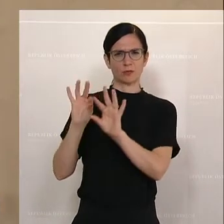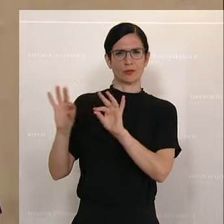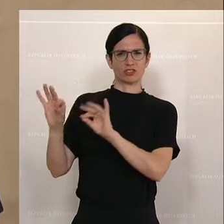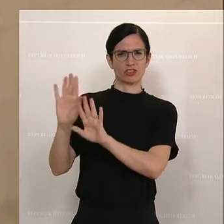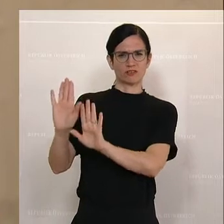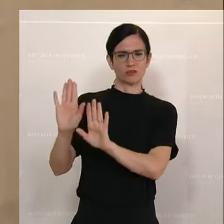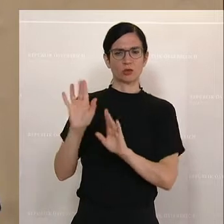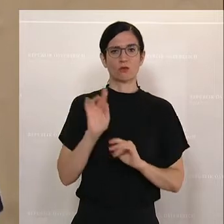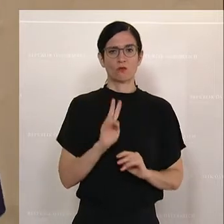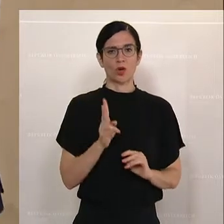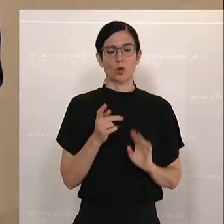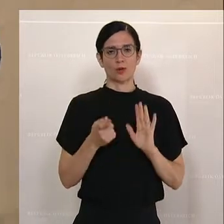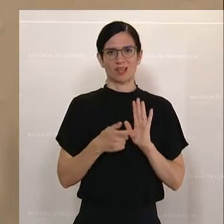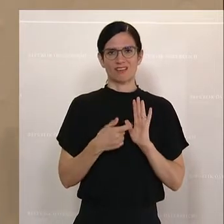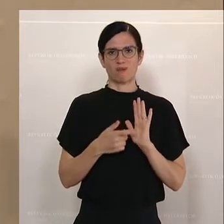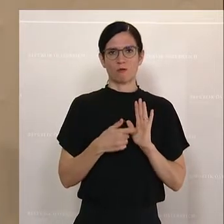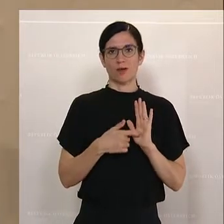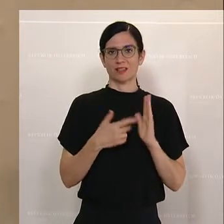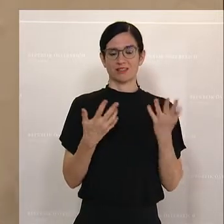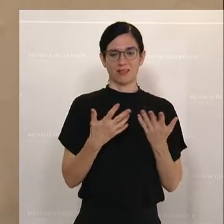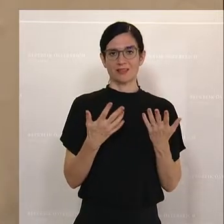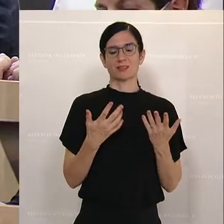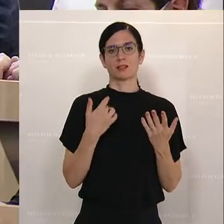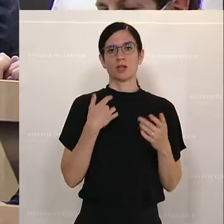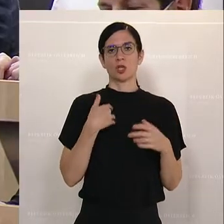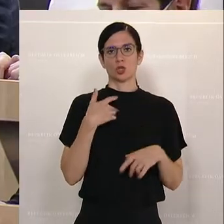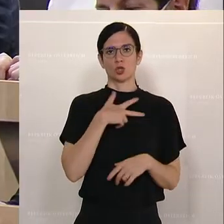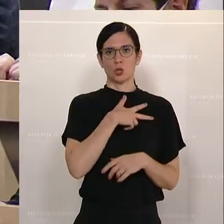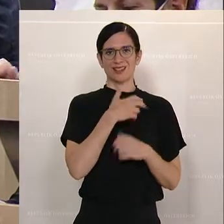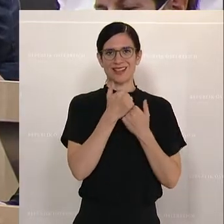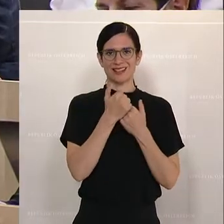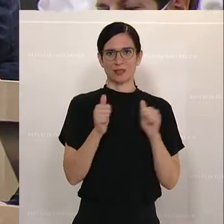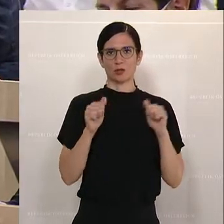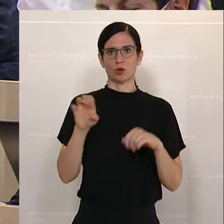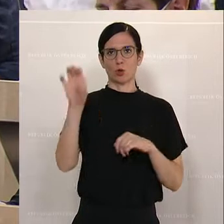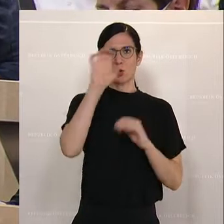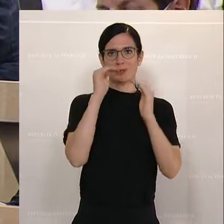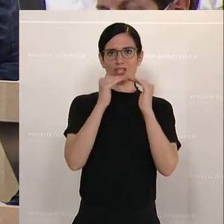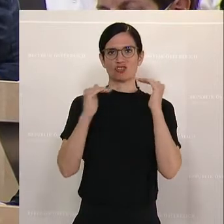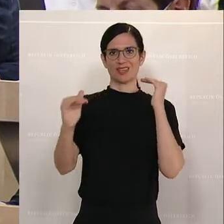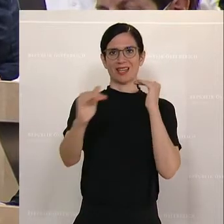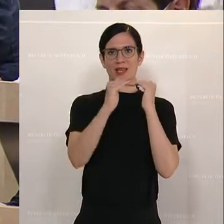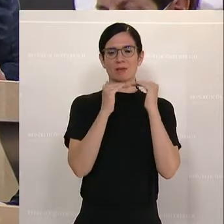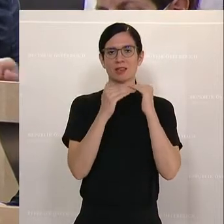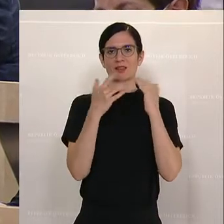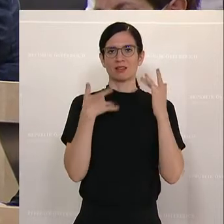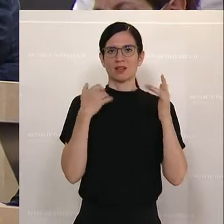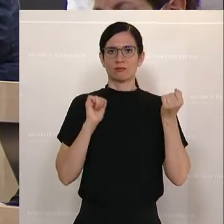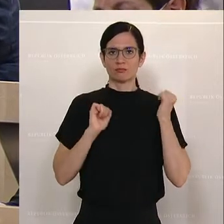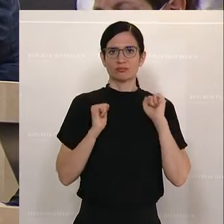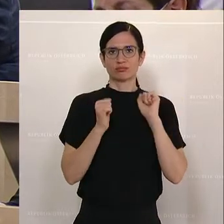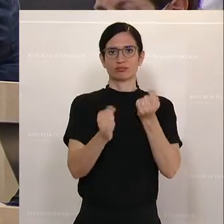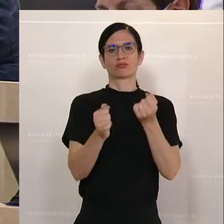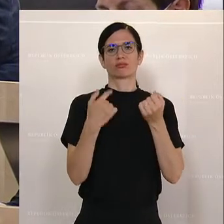weil gefordert wäre, die Sozialdemokratie auf europäischer Ebene sich dementsprechend auch